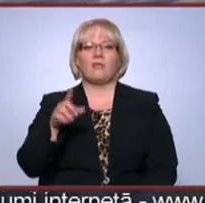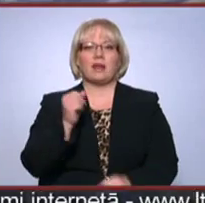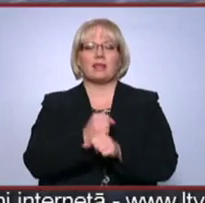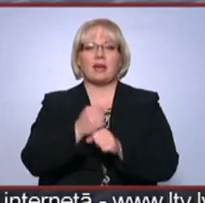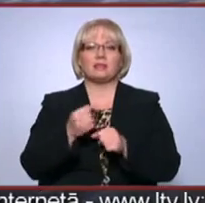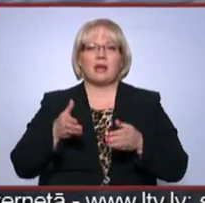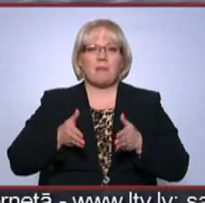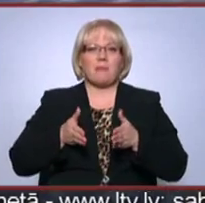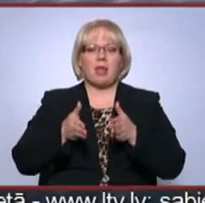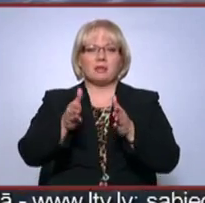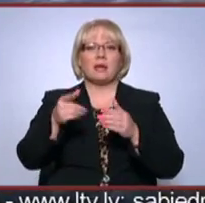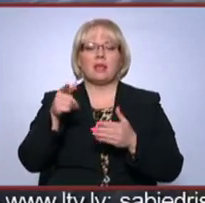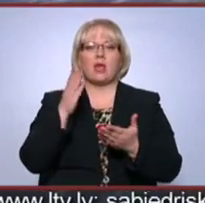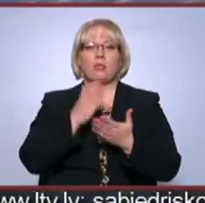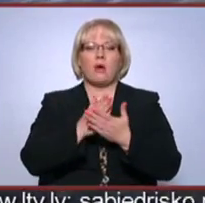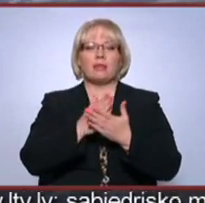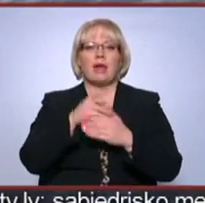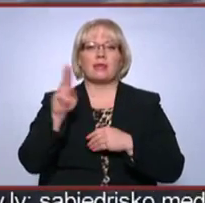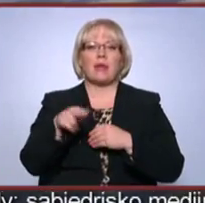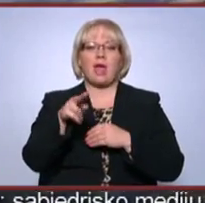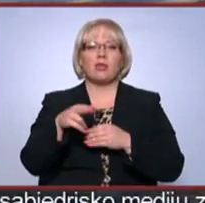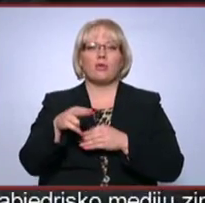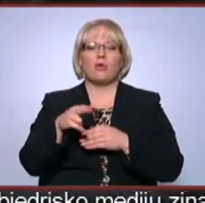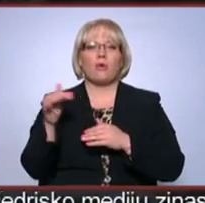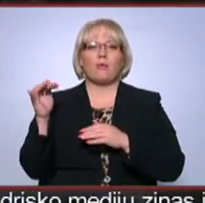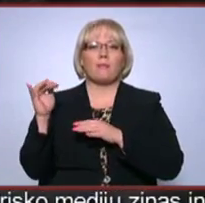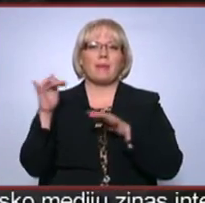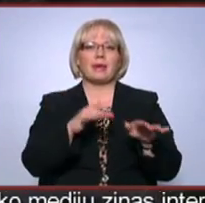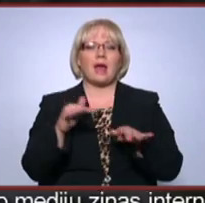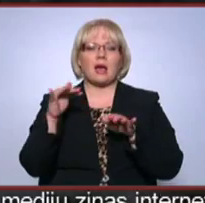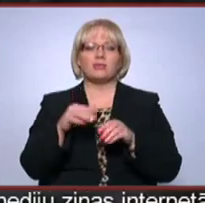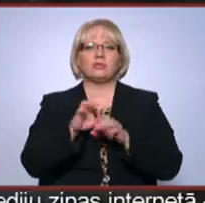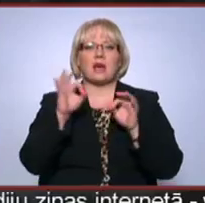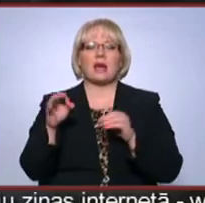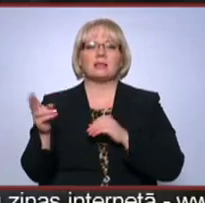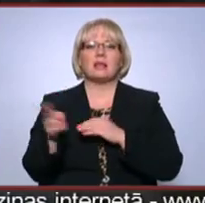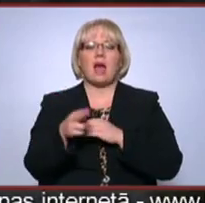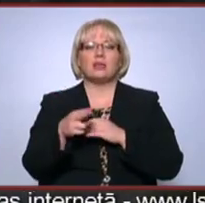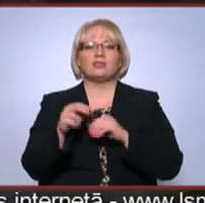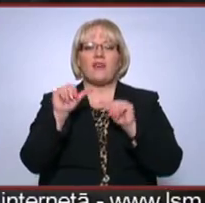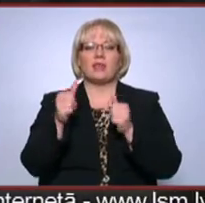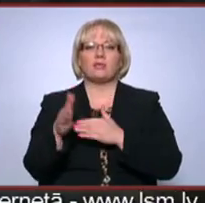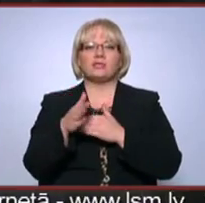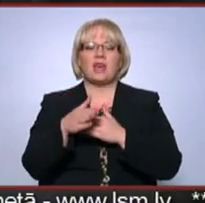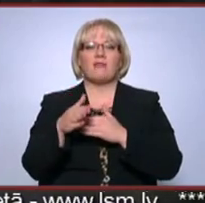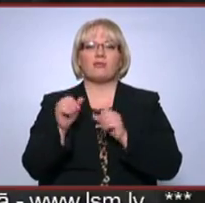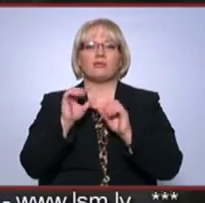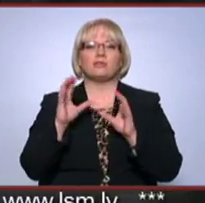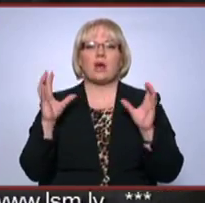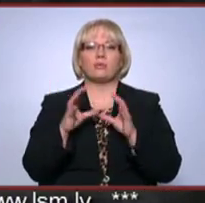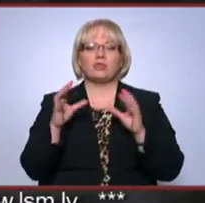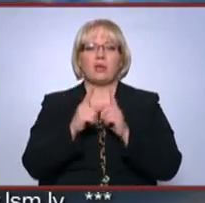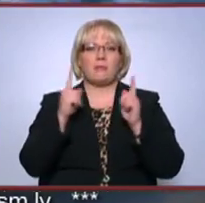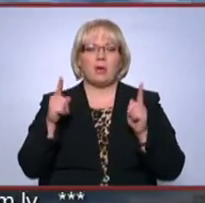Rudins ir laiks, kad notiek nēģu migrācija, bet ar 1. oktobru sāks lašveidīgo zivi saudzēšanas periods, jo tās nāšto. Šim